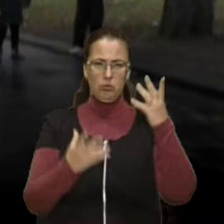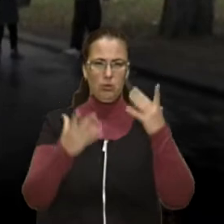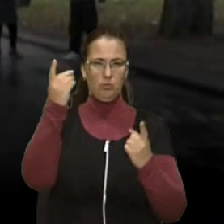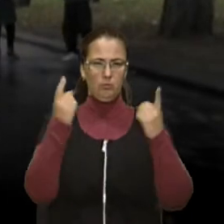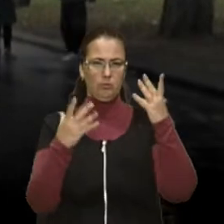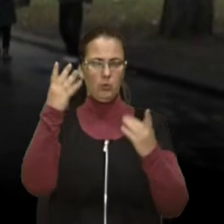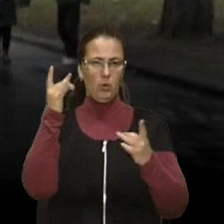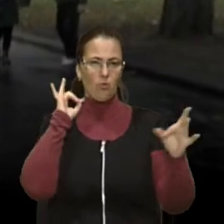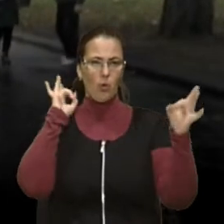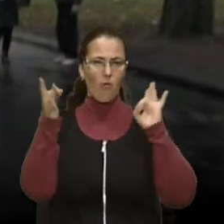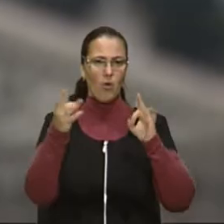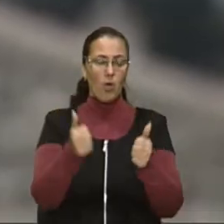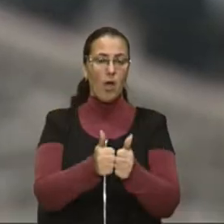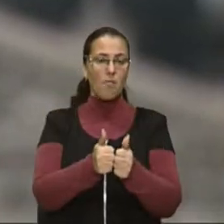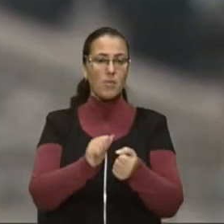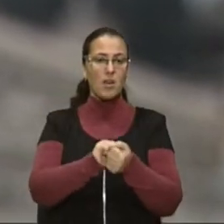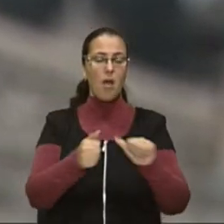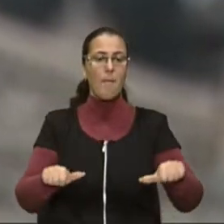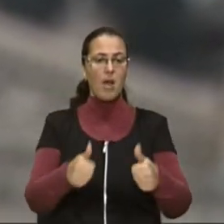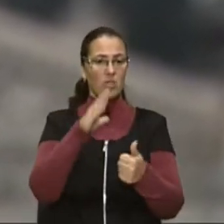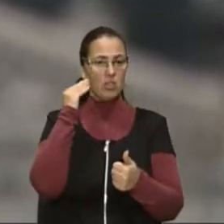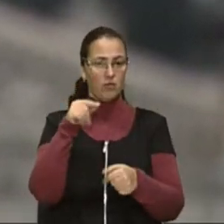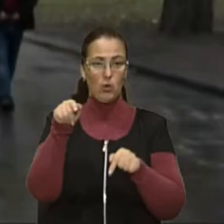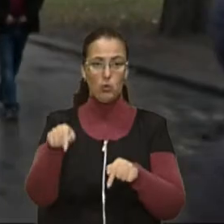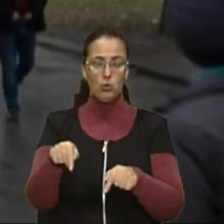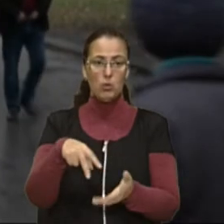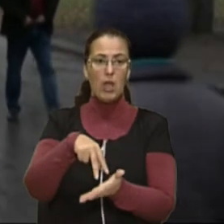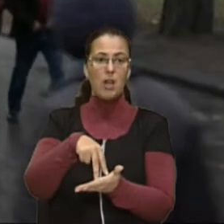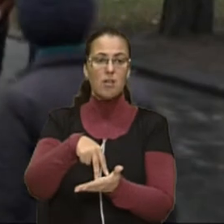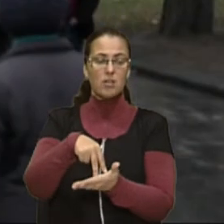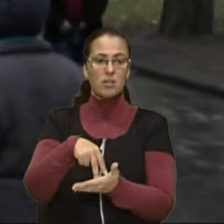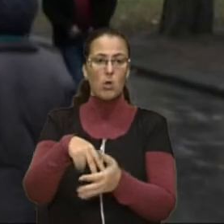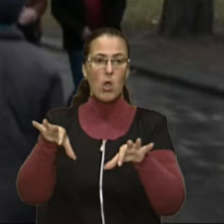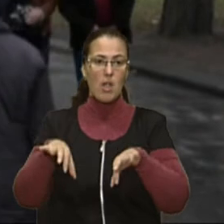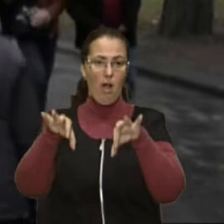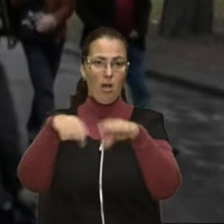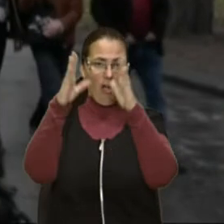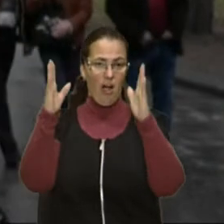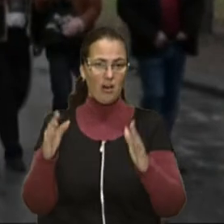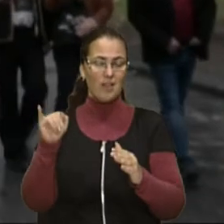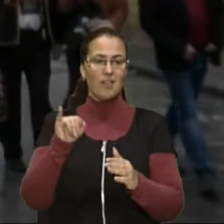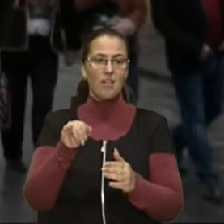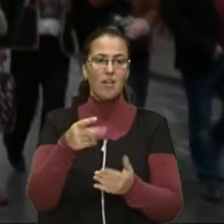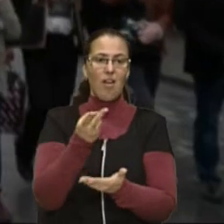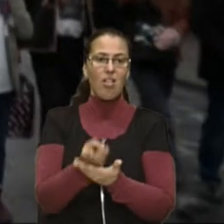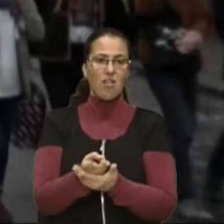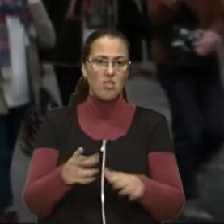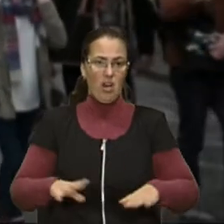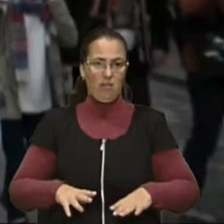біля пам'ятника Шевченка. Тут стояла карета, ось десь тут, і лежав один кінь. Один стояв.